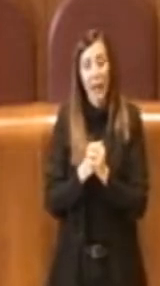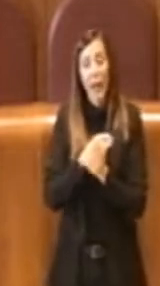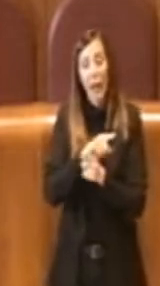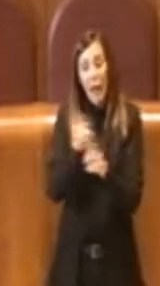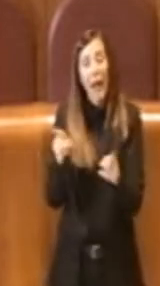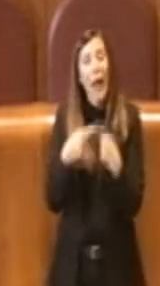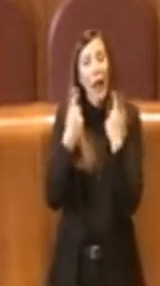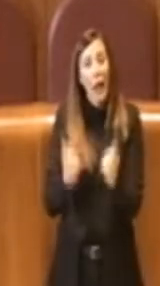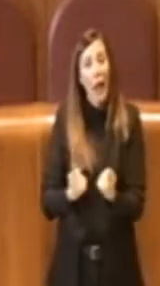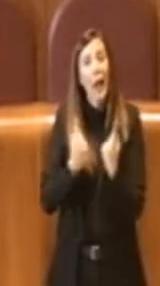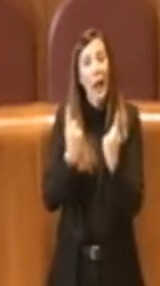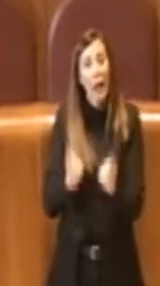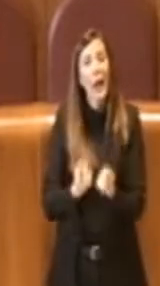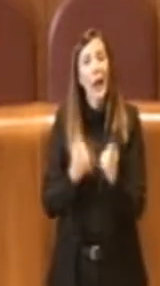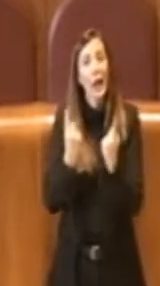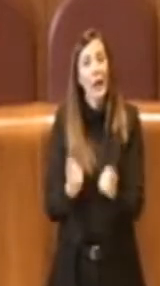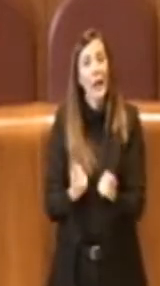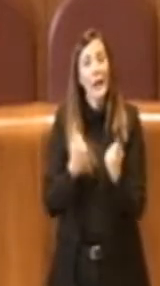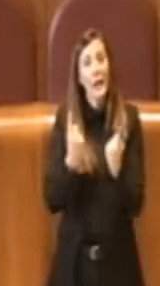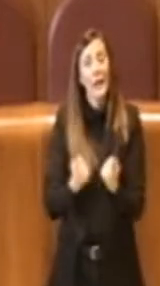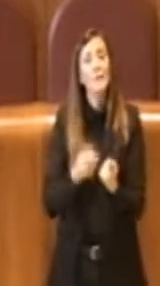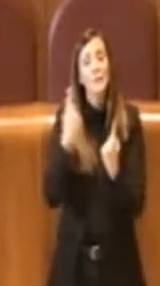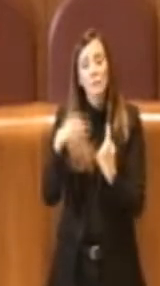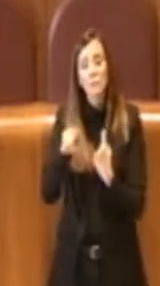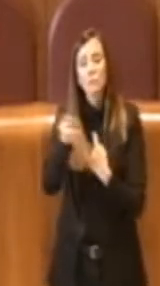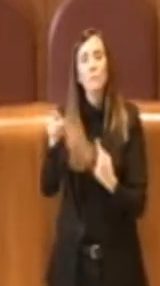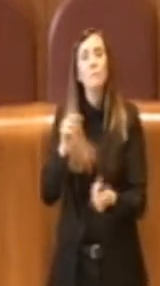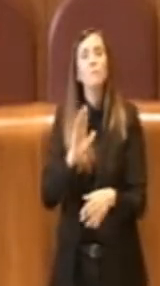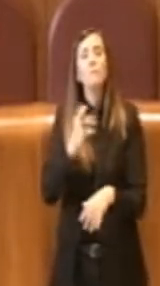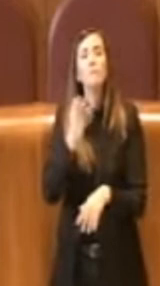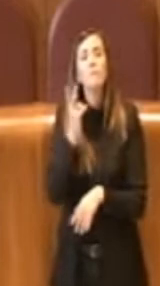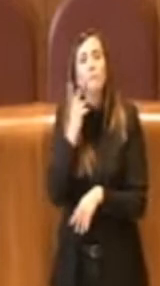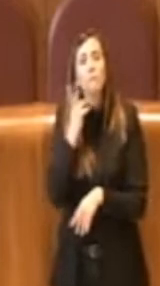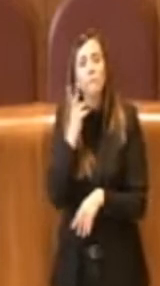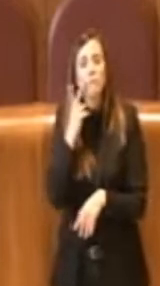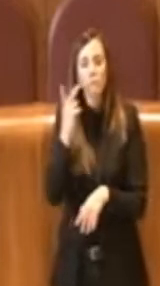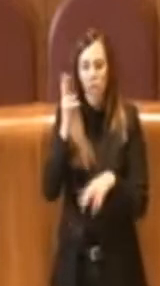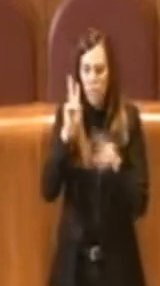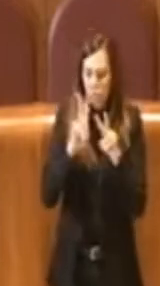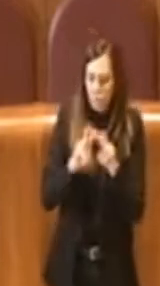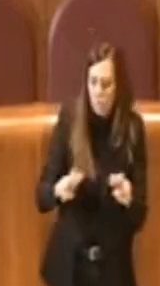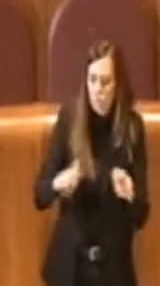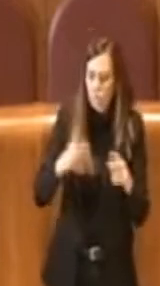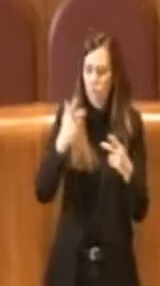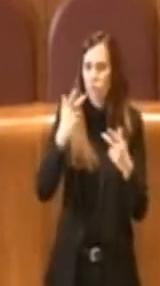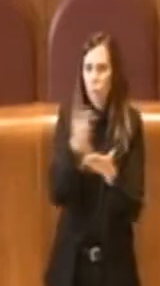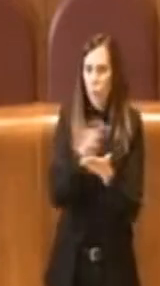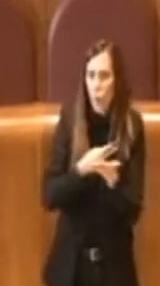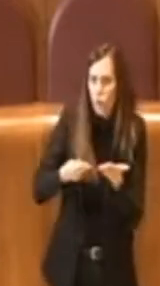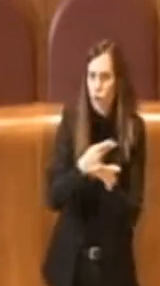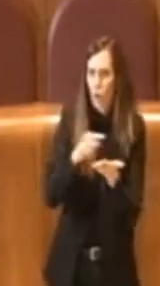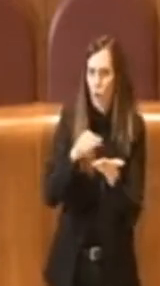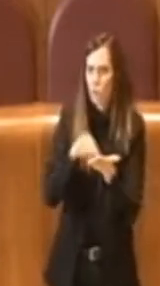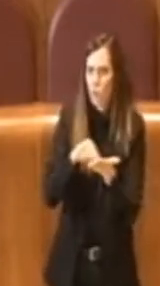aspettano diciamo di verificare e di studiare in modo attento il progetto